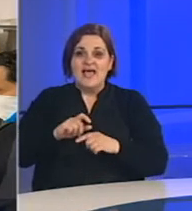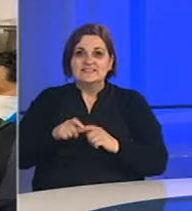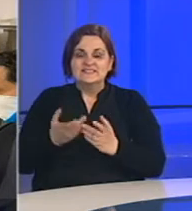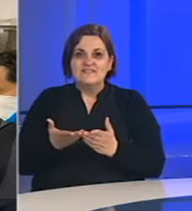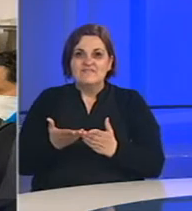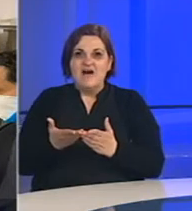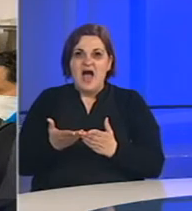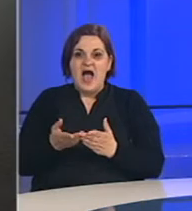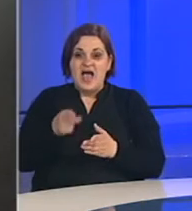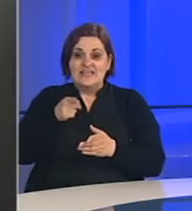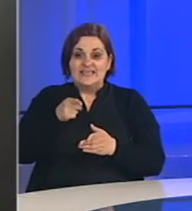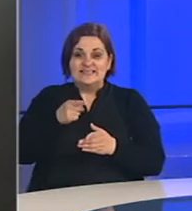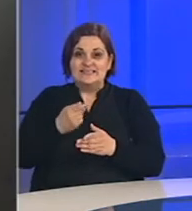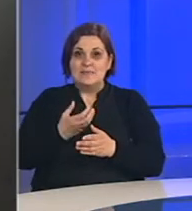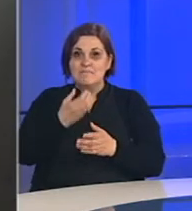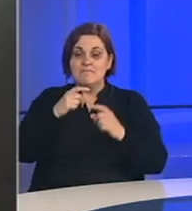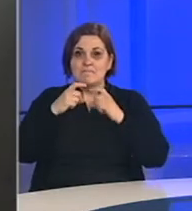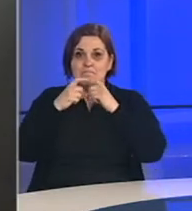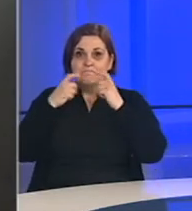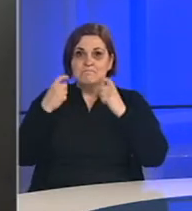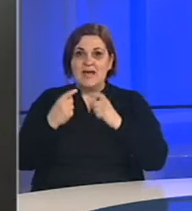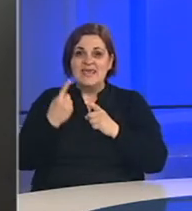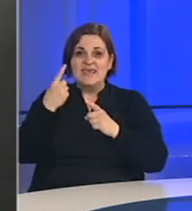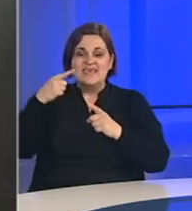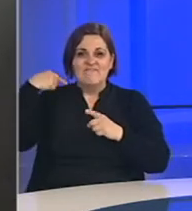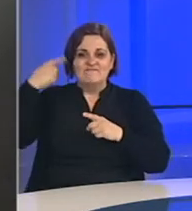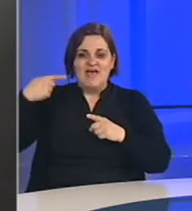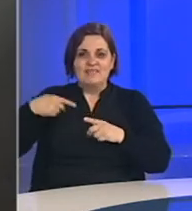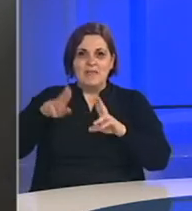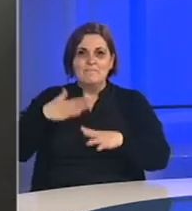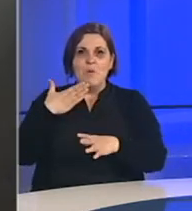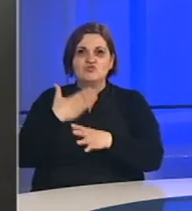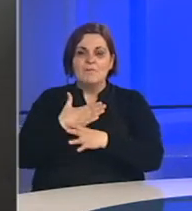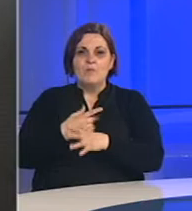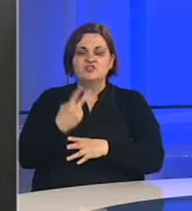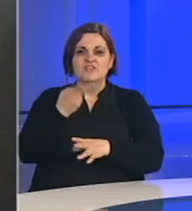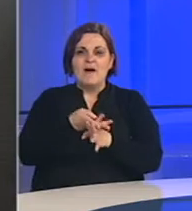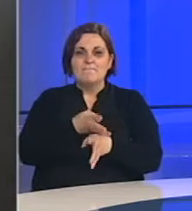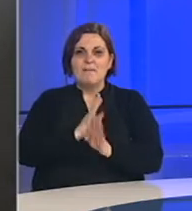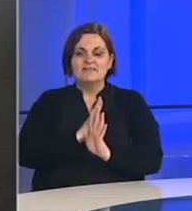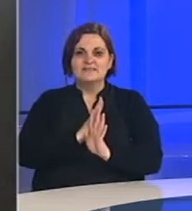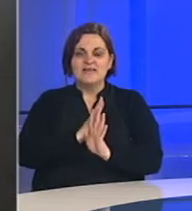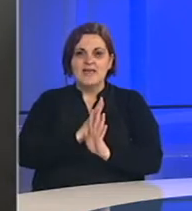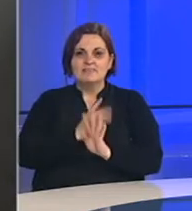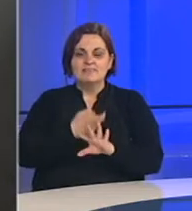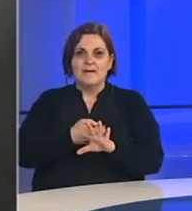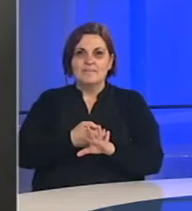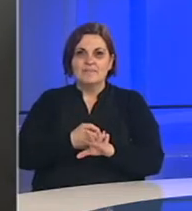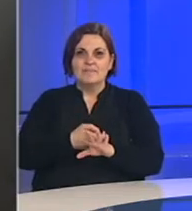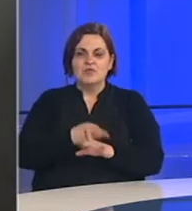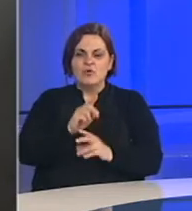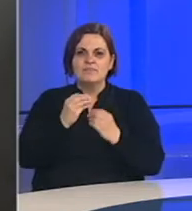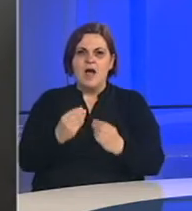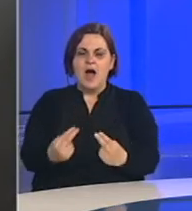da s ovima maskama jedan ventilator može pomoći dva pacijenta. I to je verlo